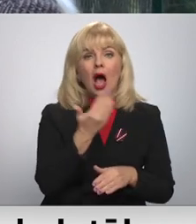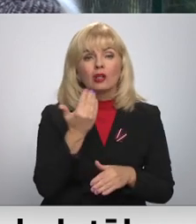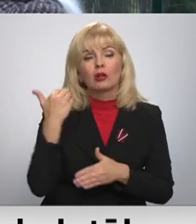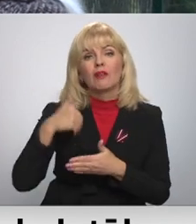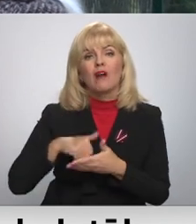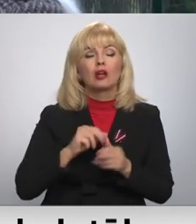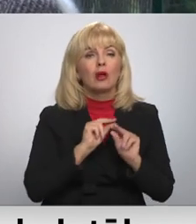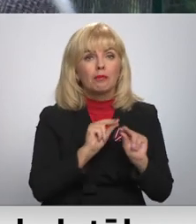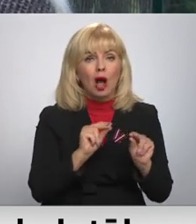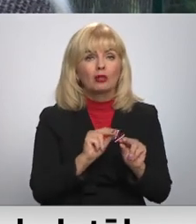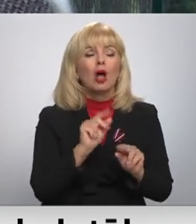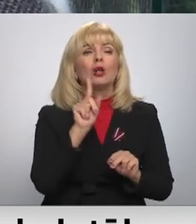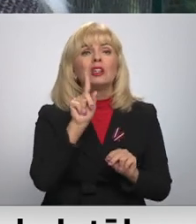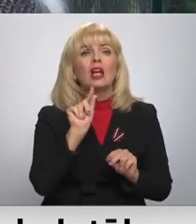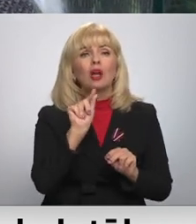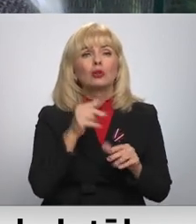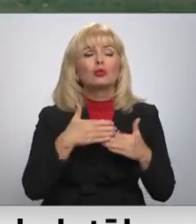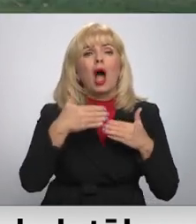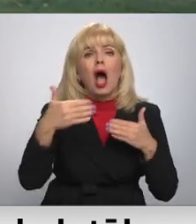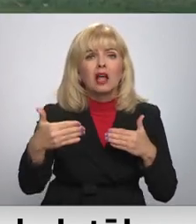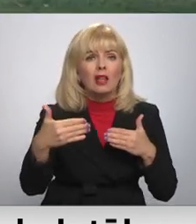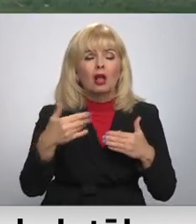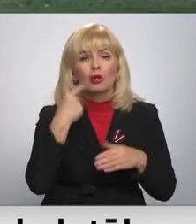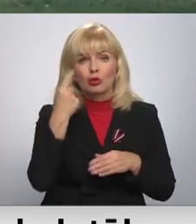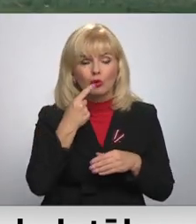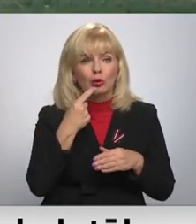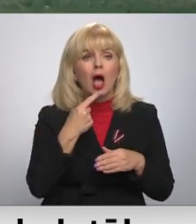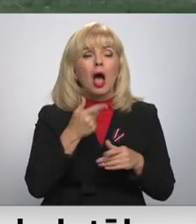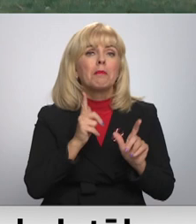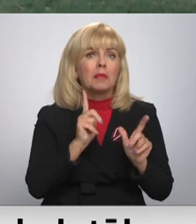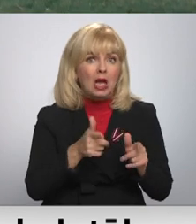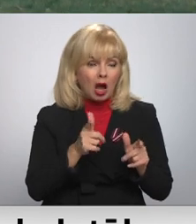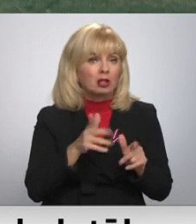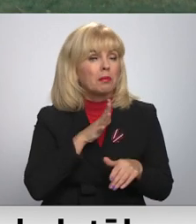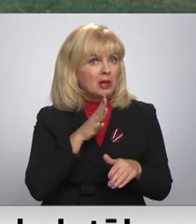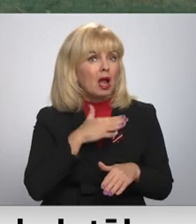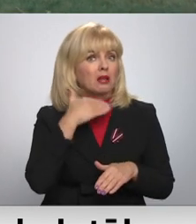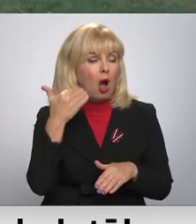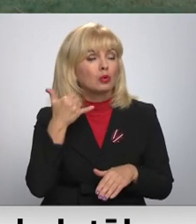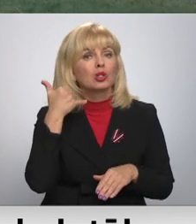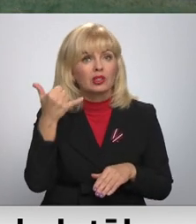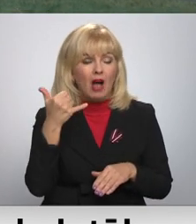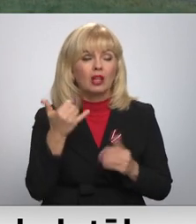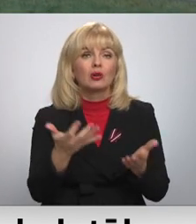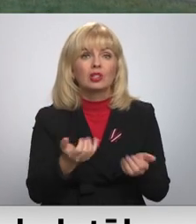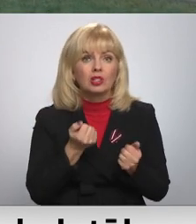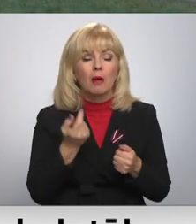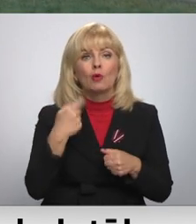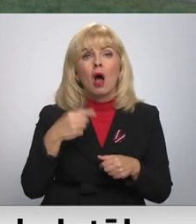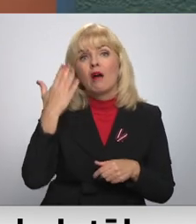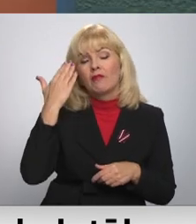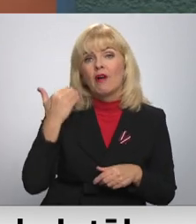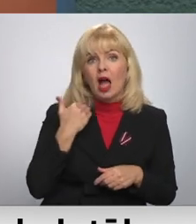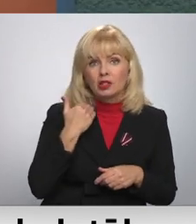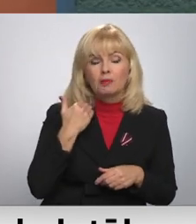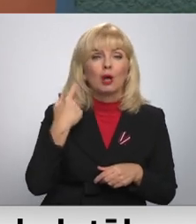pasniedzēju, kaut vai tikai attālinātiem stundām. Atcaucība bijusi negaidīt liela, zvāni iesūt saņemt gan no Ventspils,